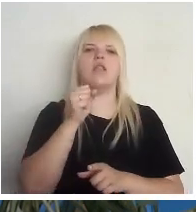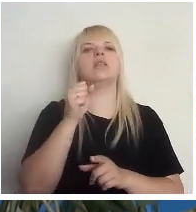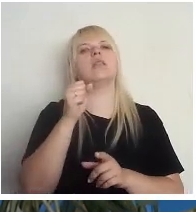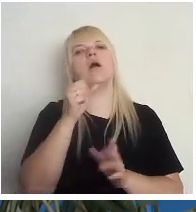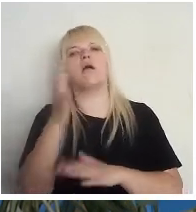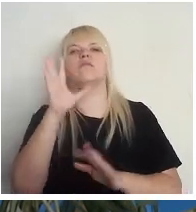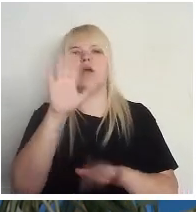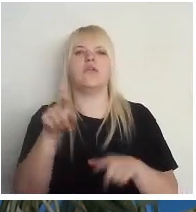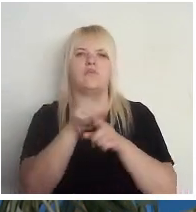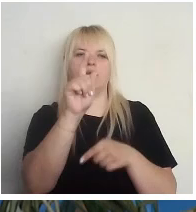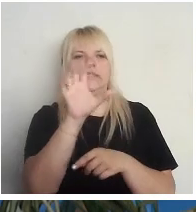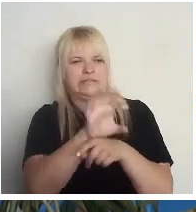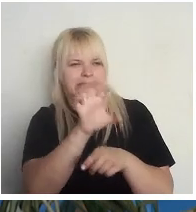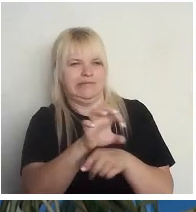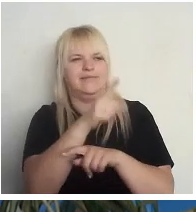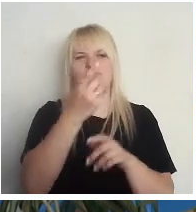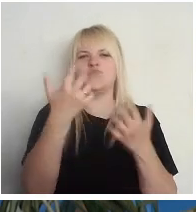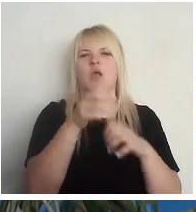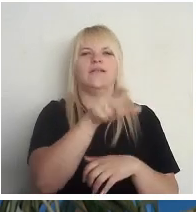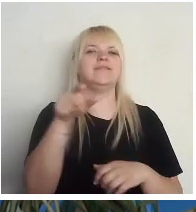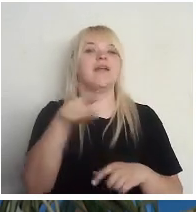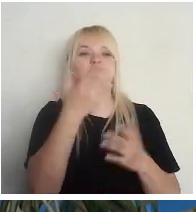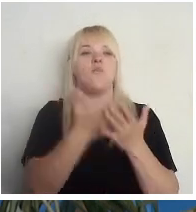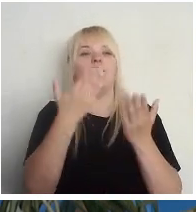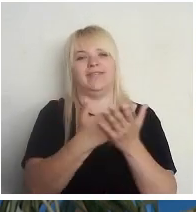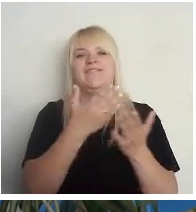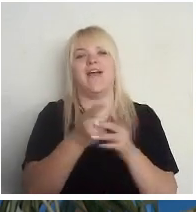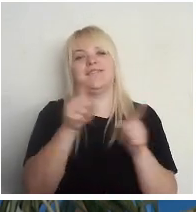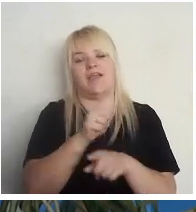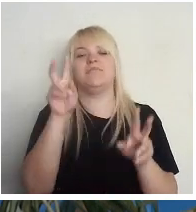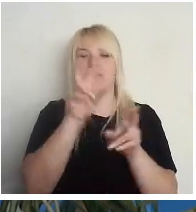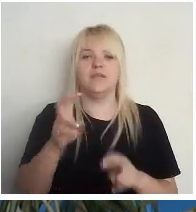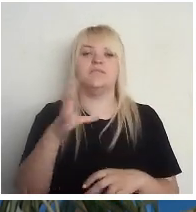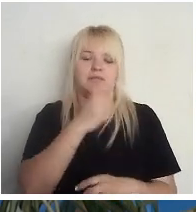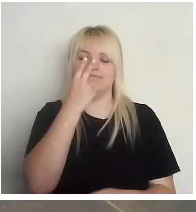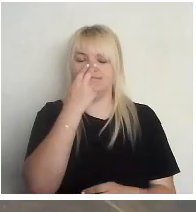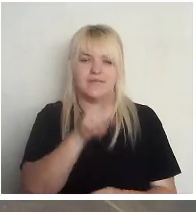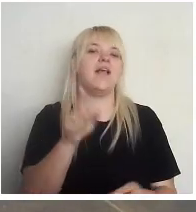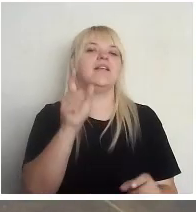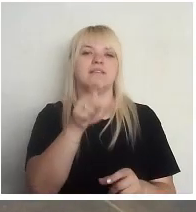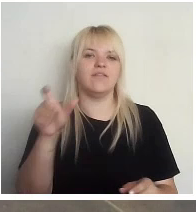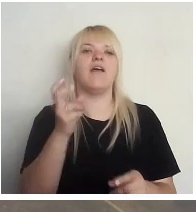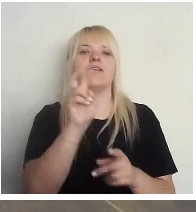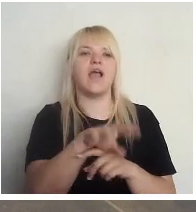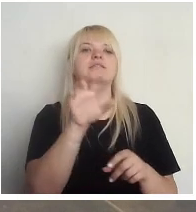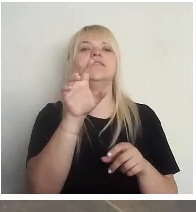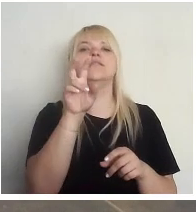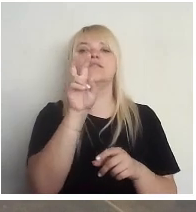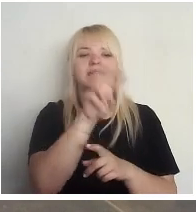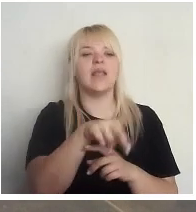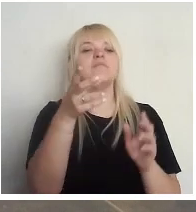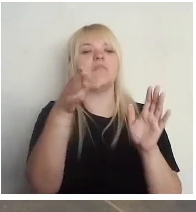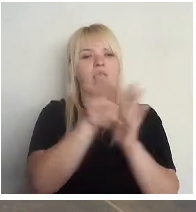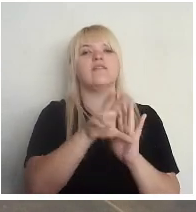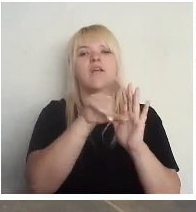kritizēt tos politiķus. Tā ir motivācija, ko mēs esam arī savos pētījumos ieraudzījuši, cilvēki aiziet tāpēc, lai viņi būtu piedalījušies